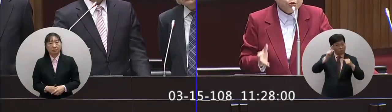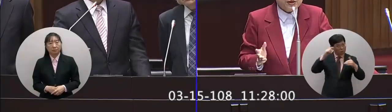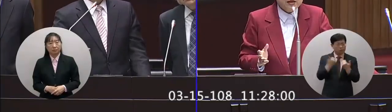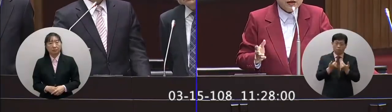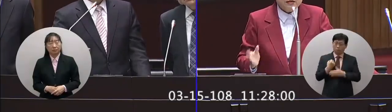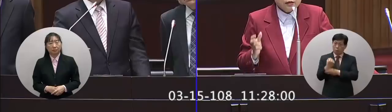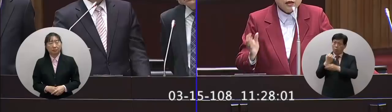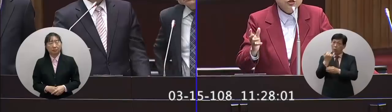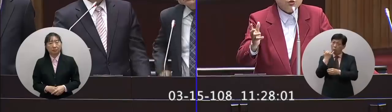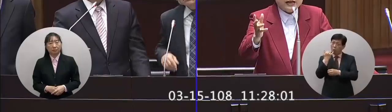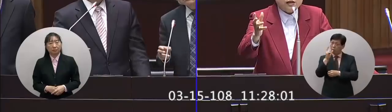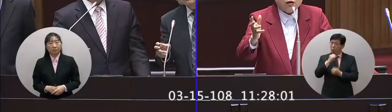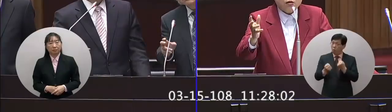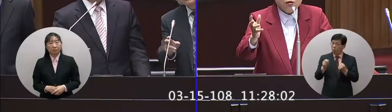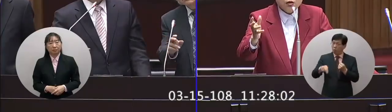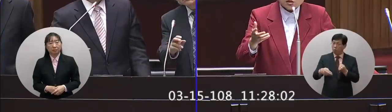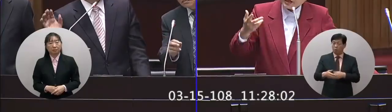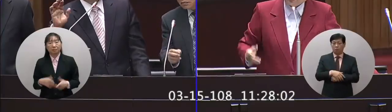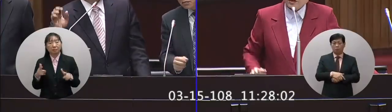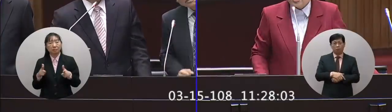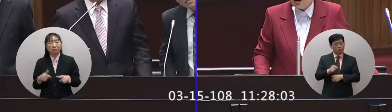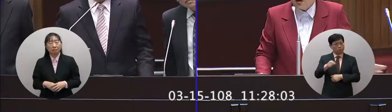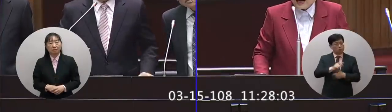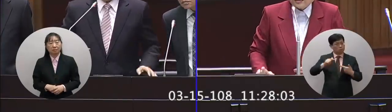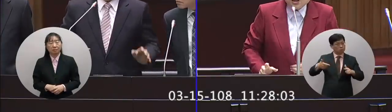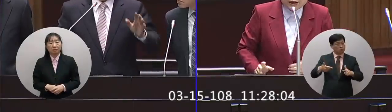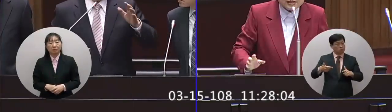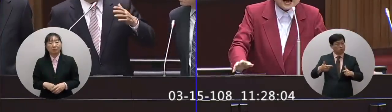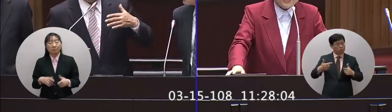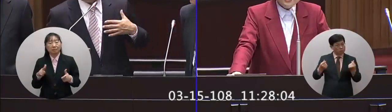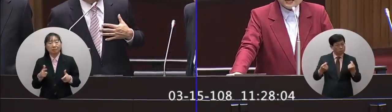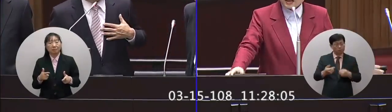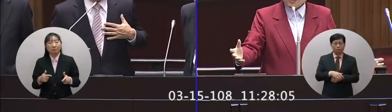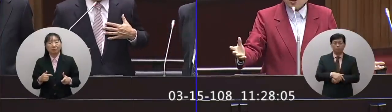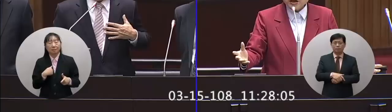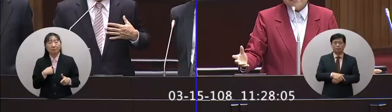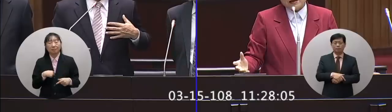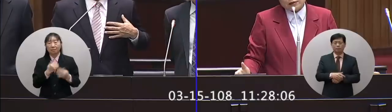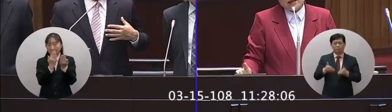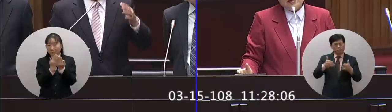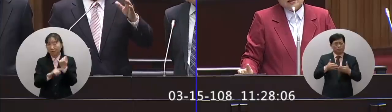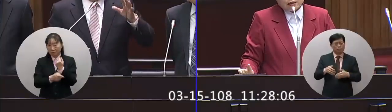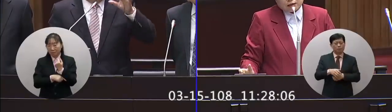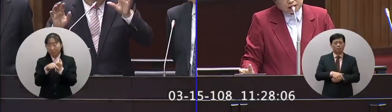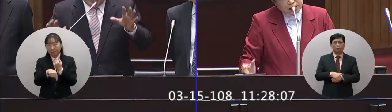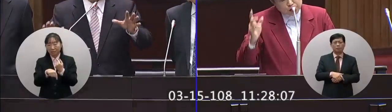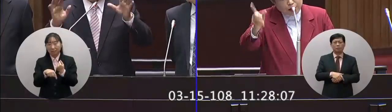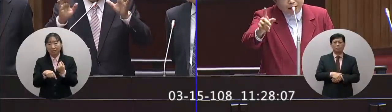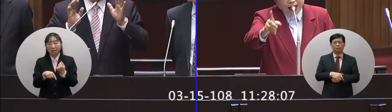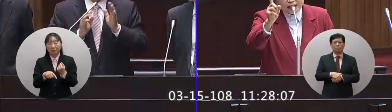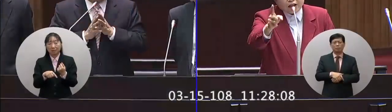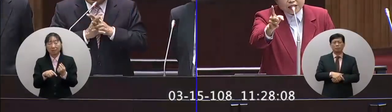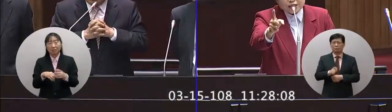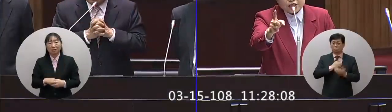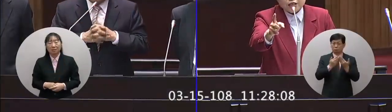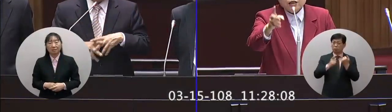你是支持公務人員喝酒開車囉不是這兩回事囉還是一回事啊這很重要嘛那個你